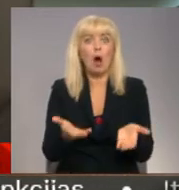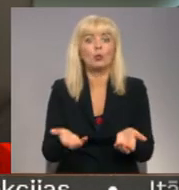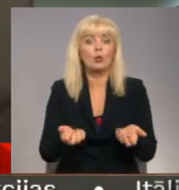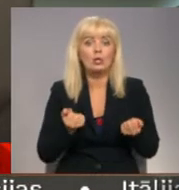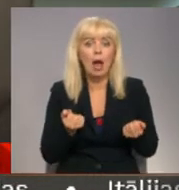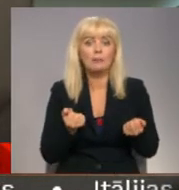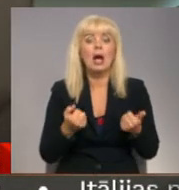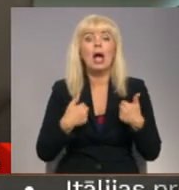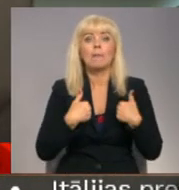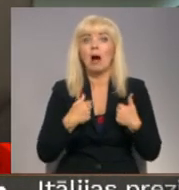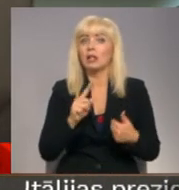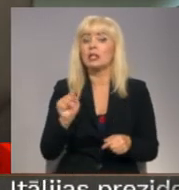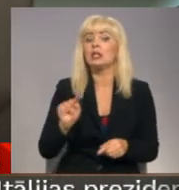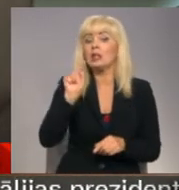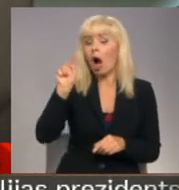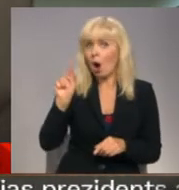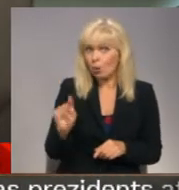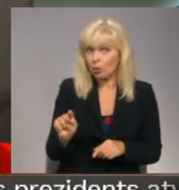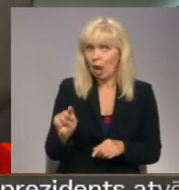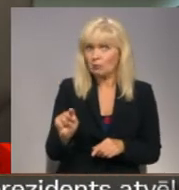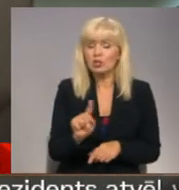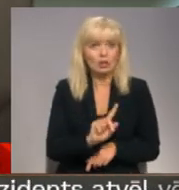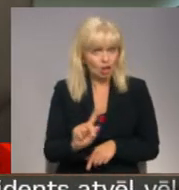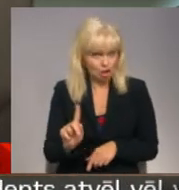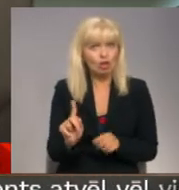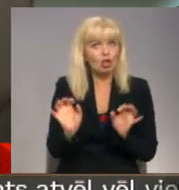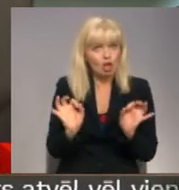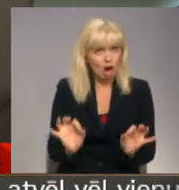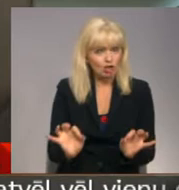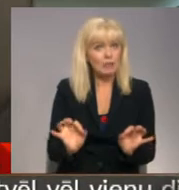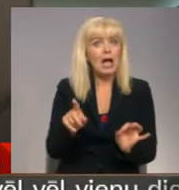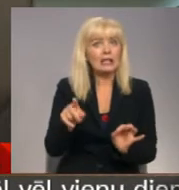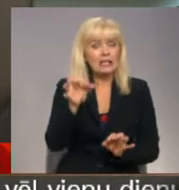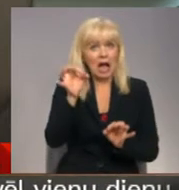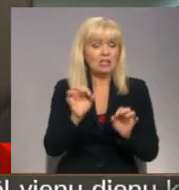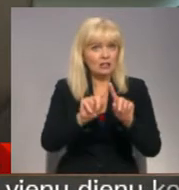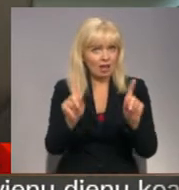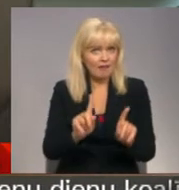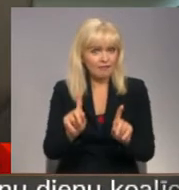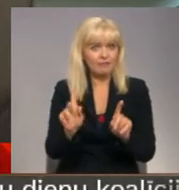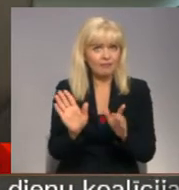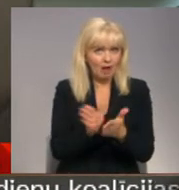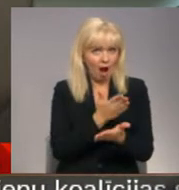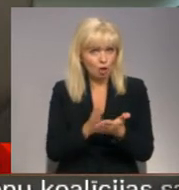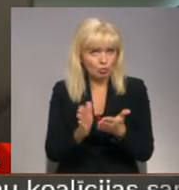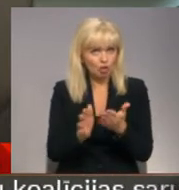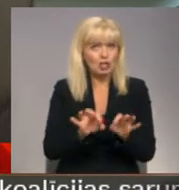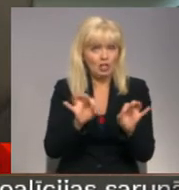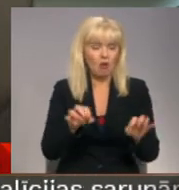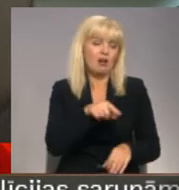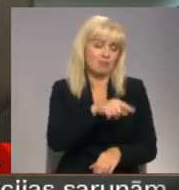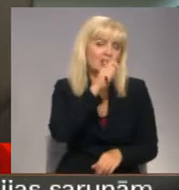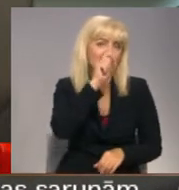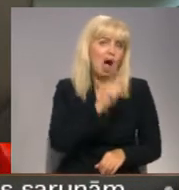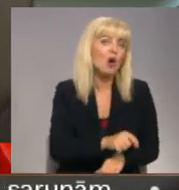Un man ir arī jautājums, ja tiešām šīs tiesvedības sāksies un mēs to zaudēsim,